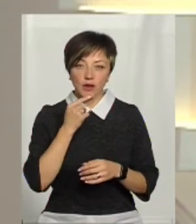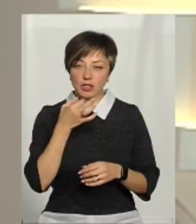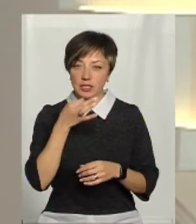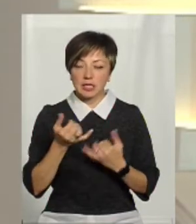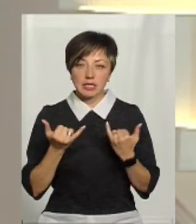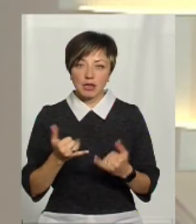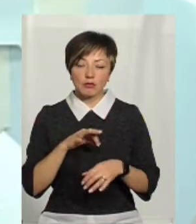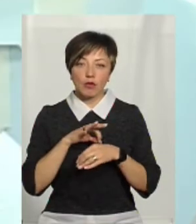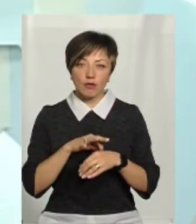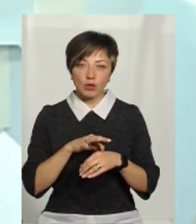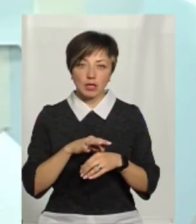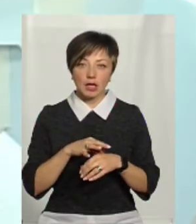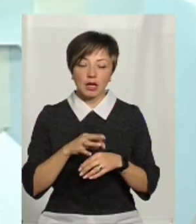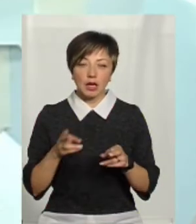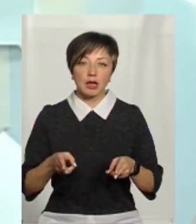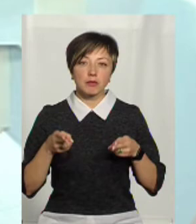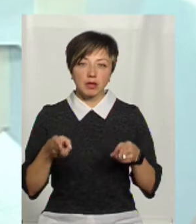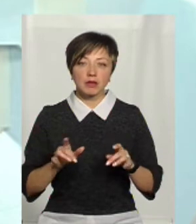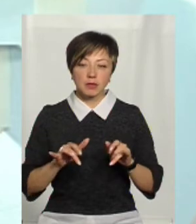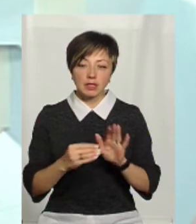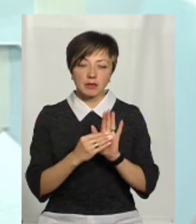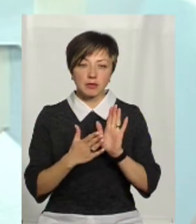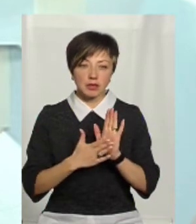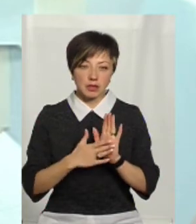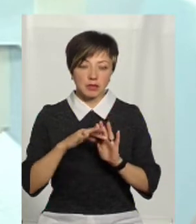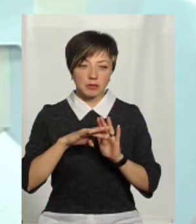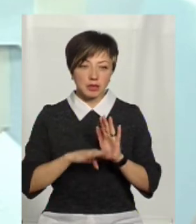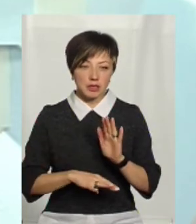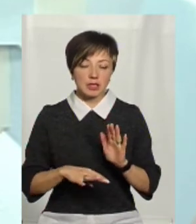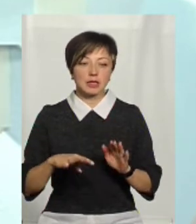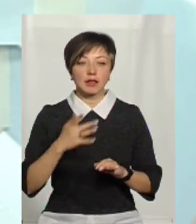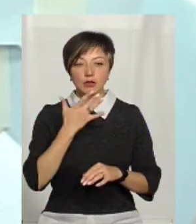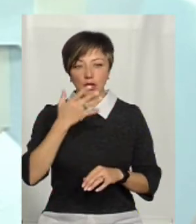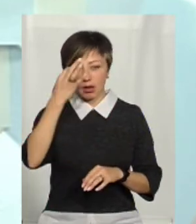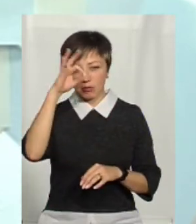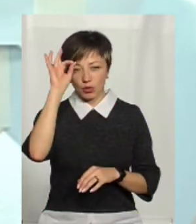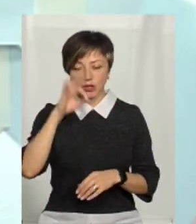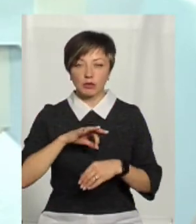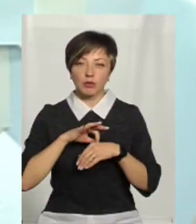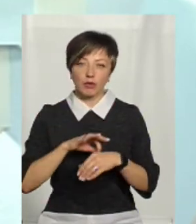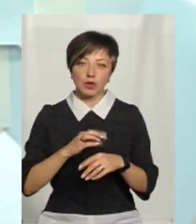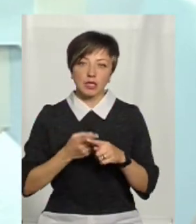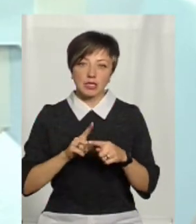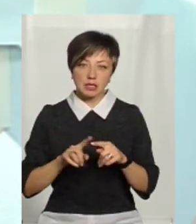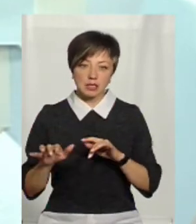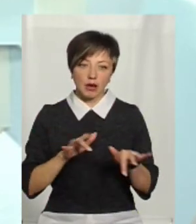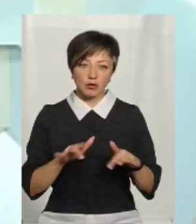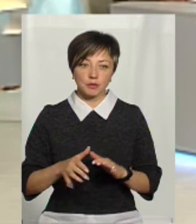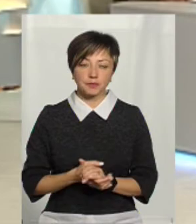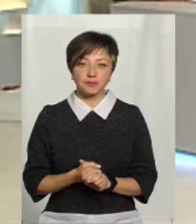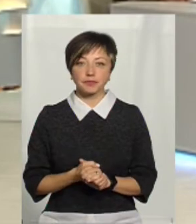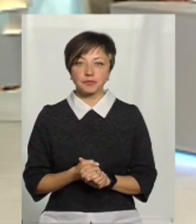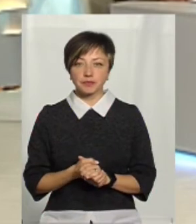важко сказати. Зараз проводиться кримінальне провадження, зареєстровано в ЄДРР. Силами Національної поліції проводяться відповідні заходи.